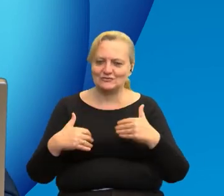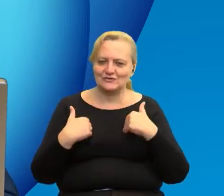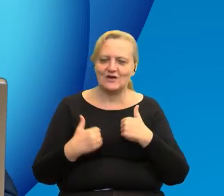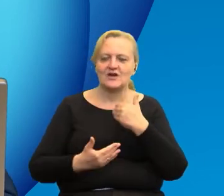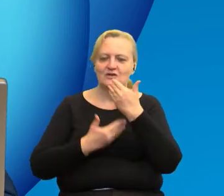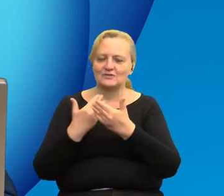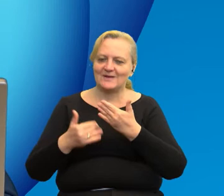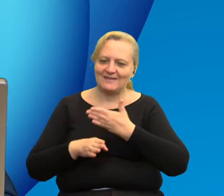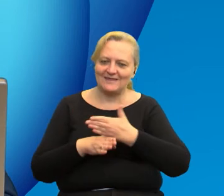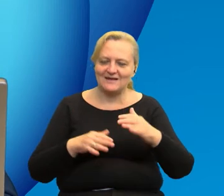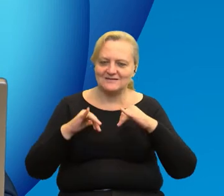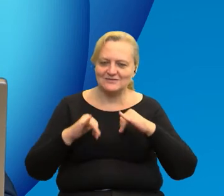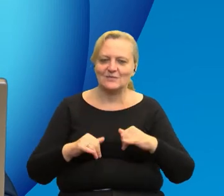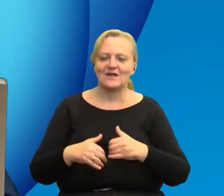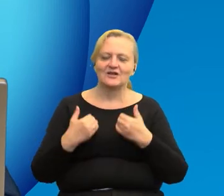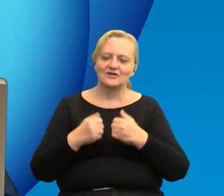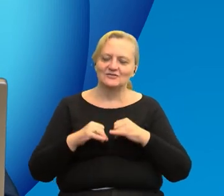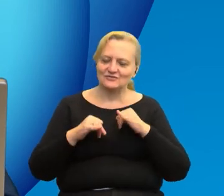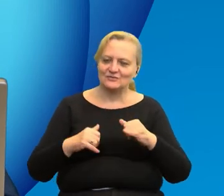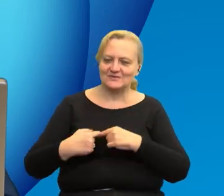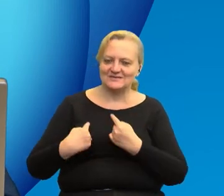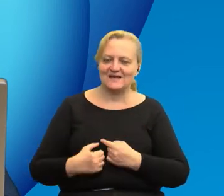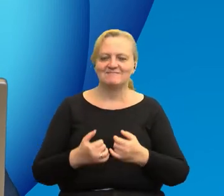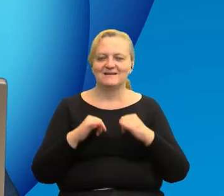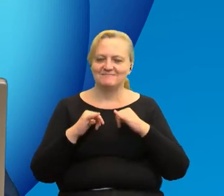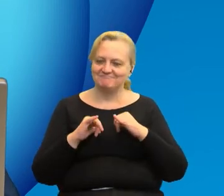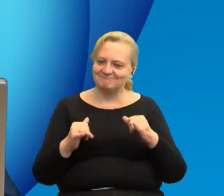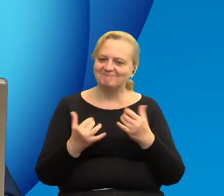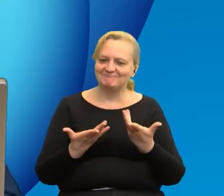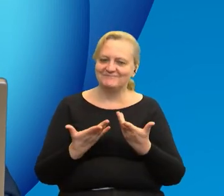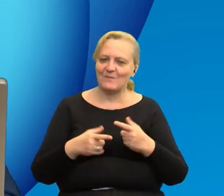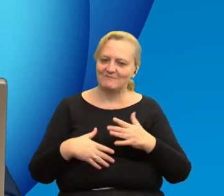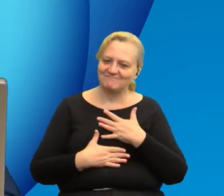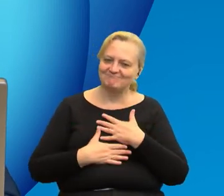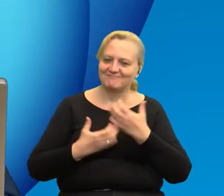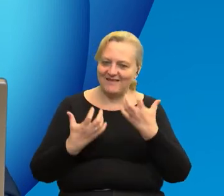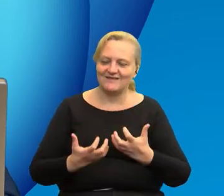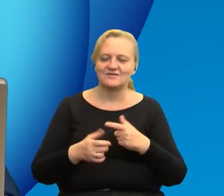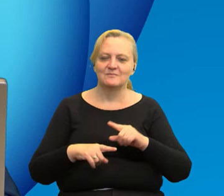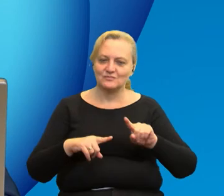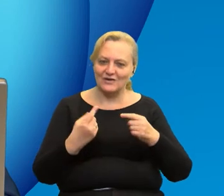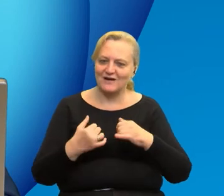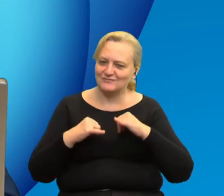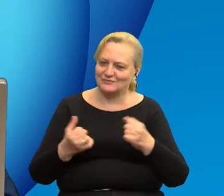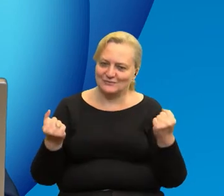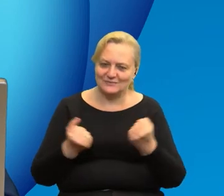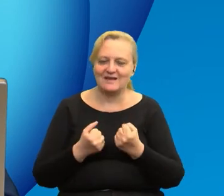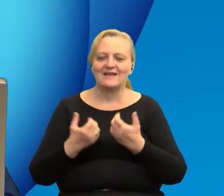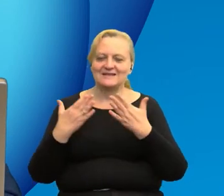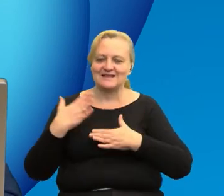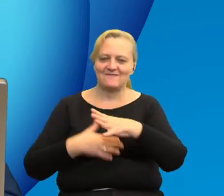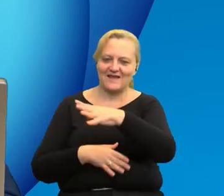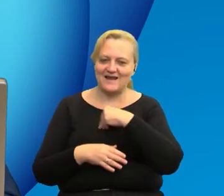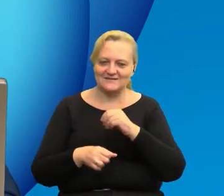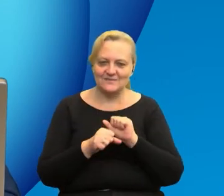Życzymy dalszych sił, siły serca, siły woli. Gratulujemy siły przekonywania. Cieszymy się, że była Pani dzisiaj z